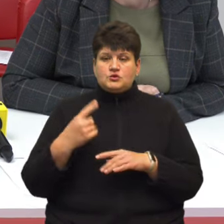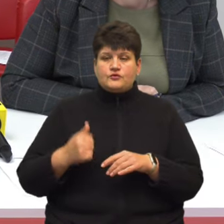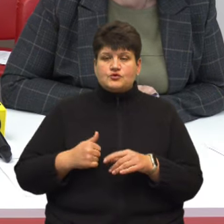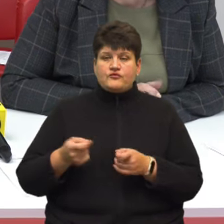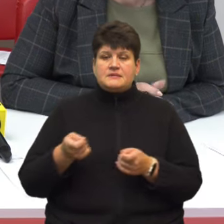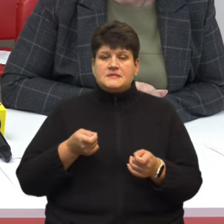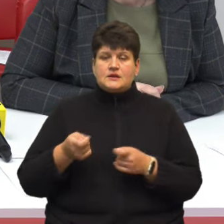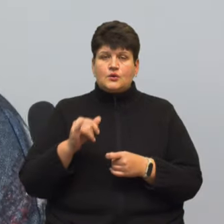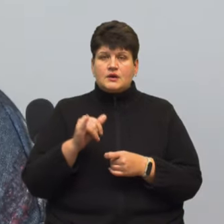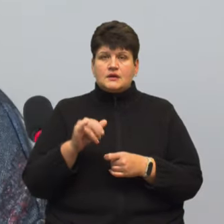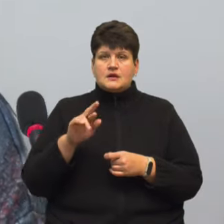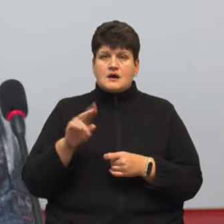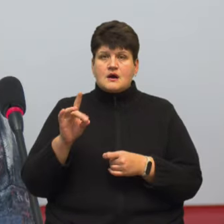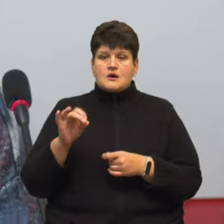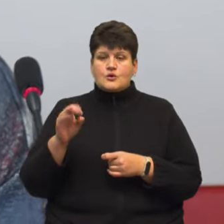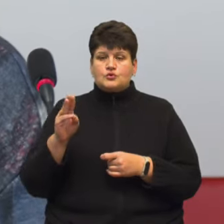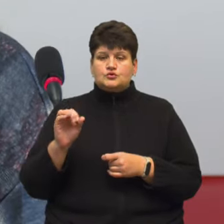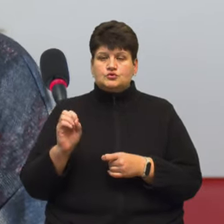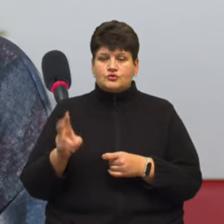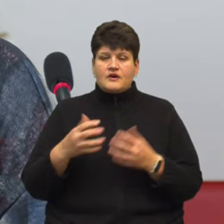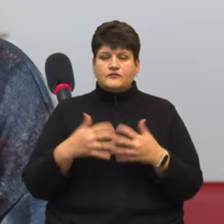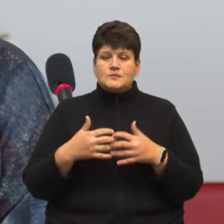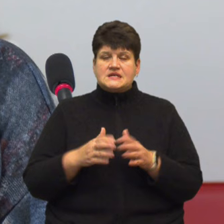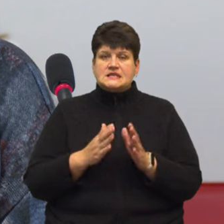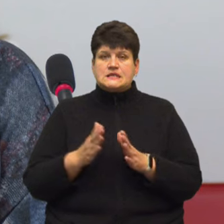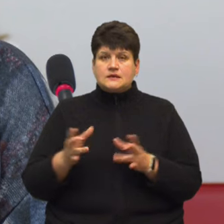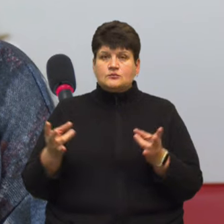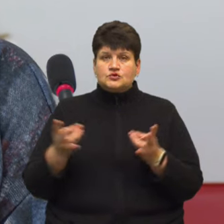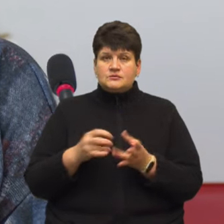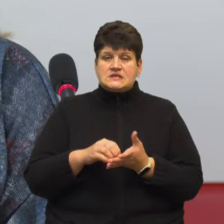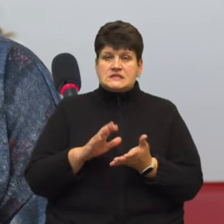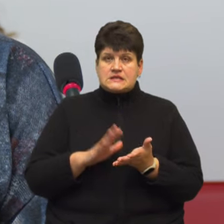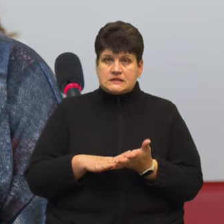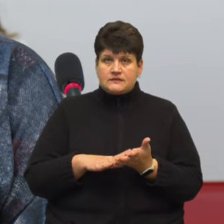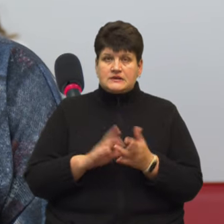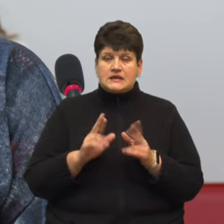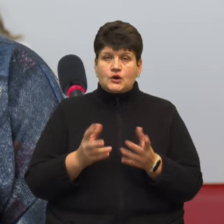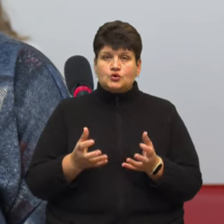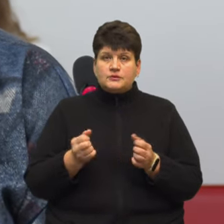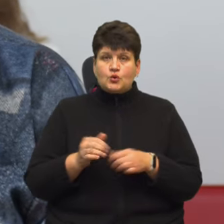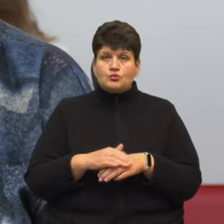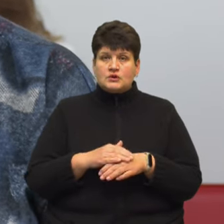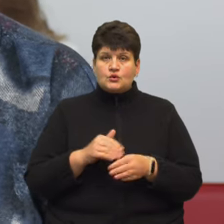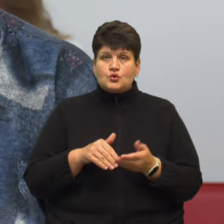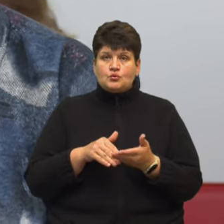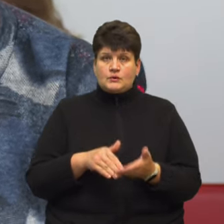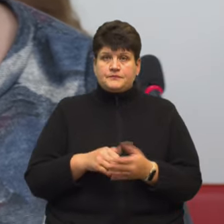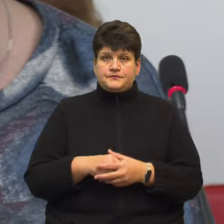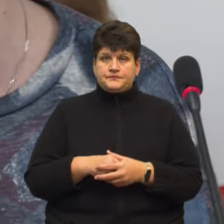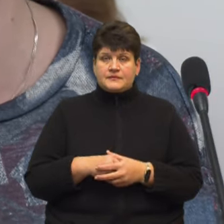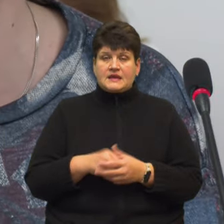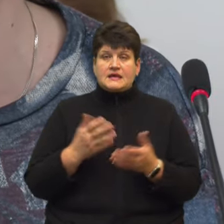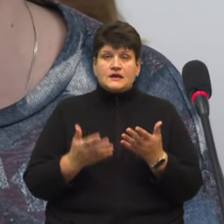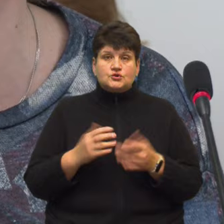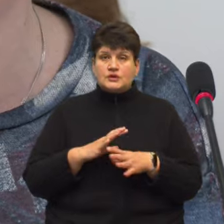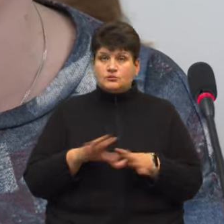адміністрації Уляна Ярошчук. Перш за все, в автоматизованій системі потрібно зареєструватися як отримувач гуманітарної допомоги. Тому що, якщо